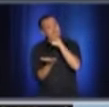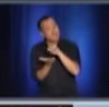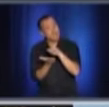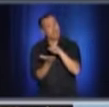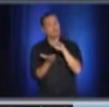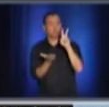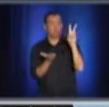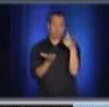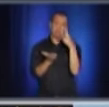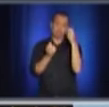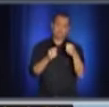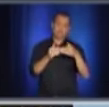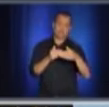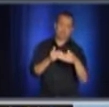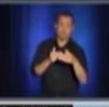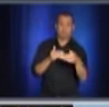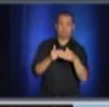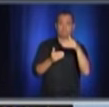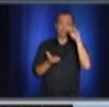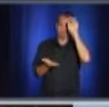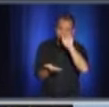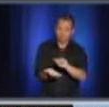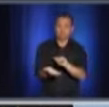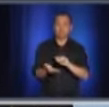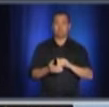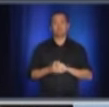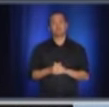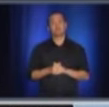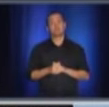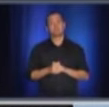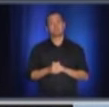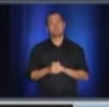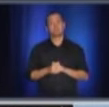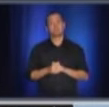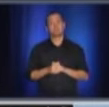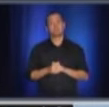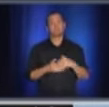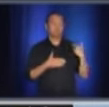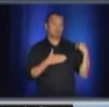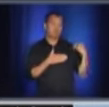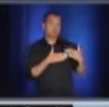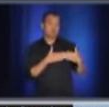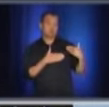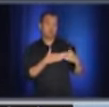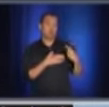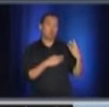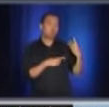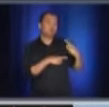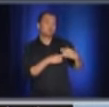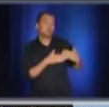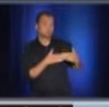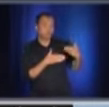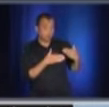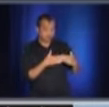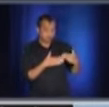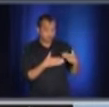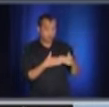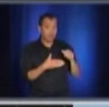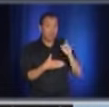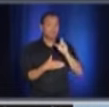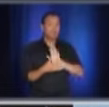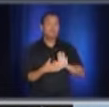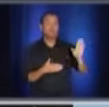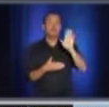possible. On l'a vu au cours des derniers jours, des dernières semaines, que quand les Québécois se mettent ensemble pour un effort